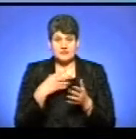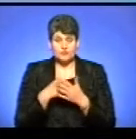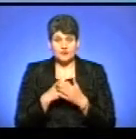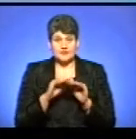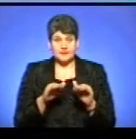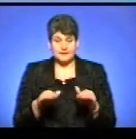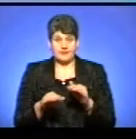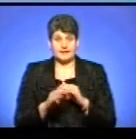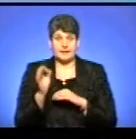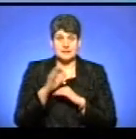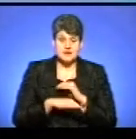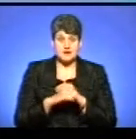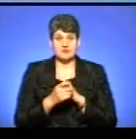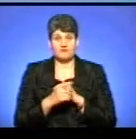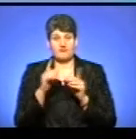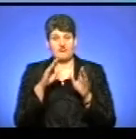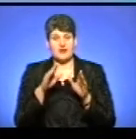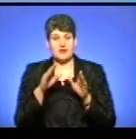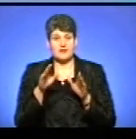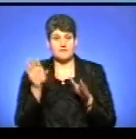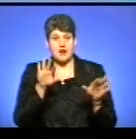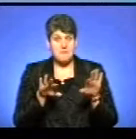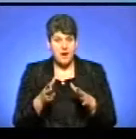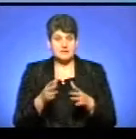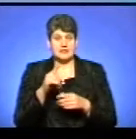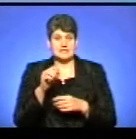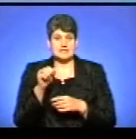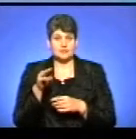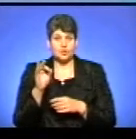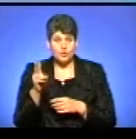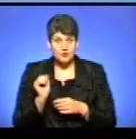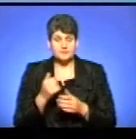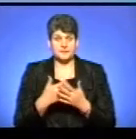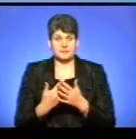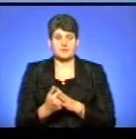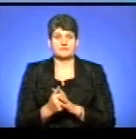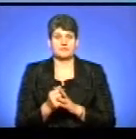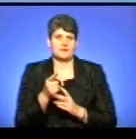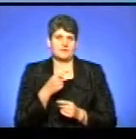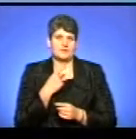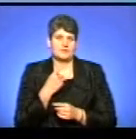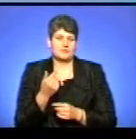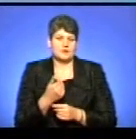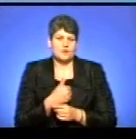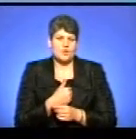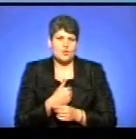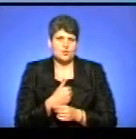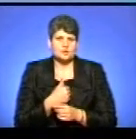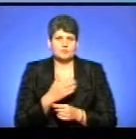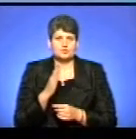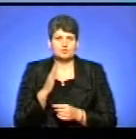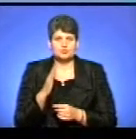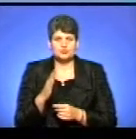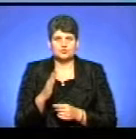захід і в Карпати, або в Затоку, вони сказали, ми хочемо бути